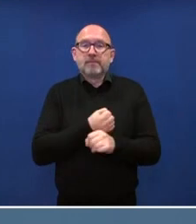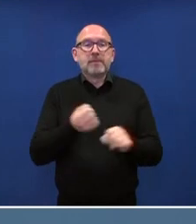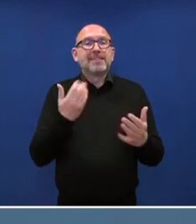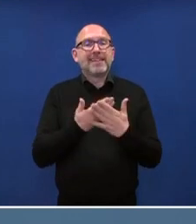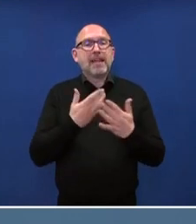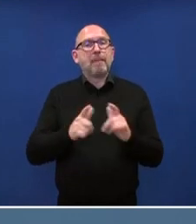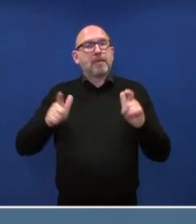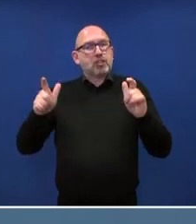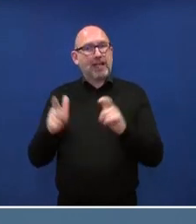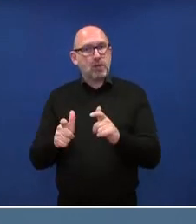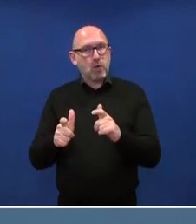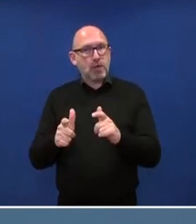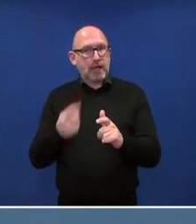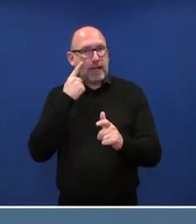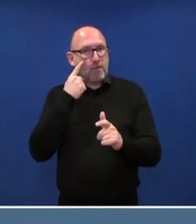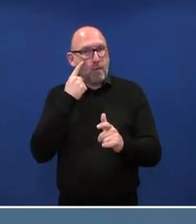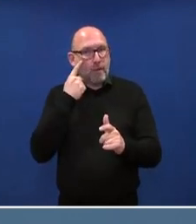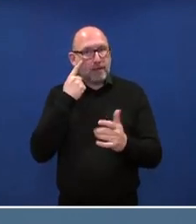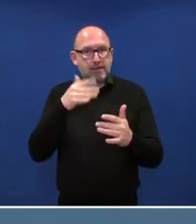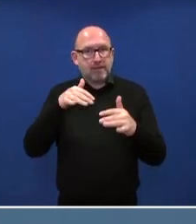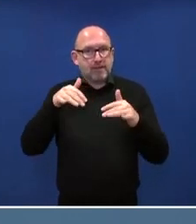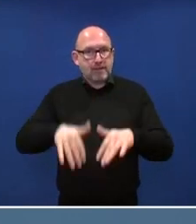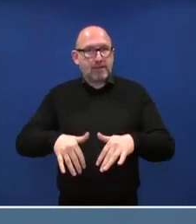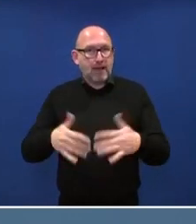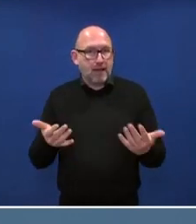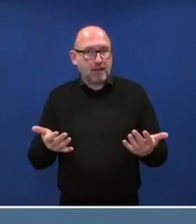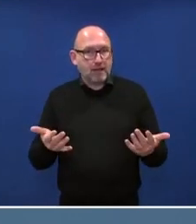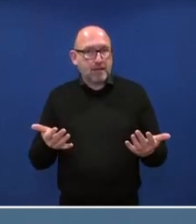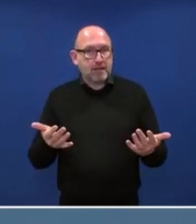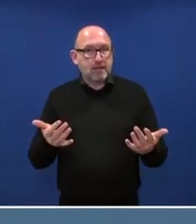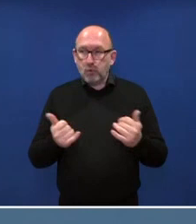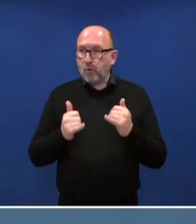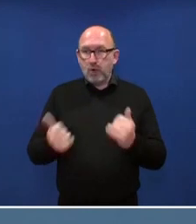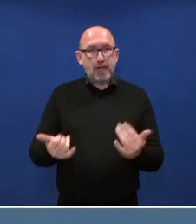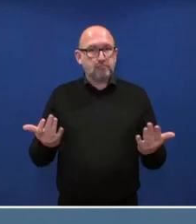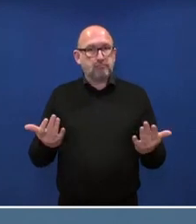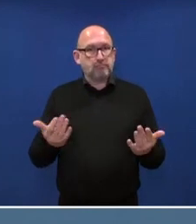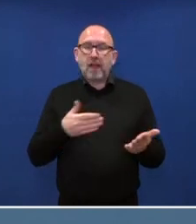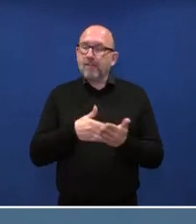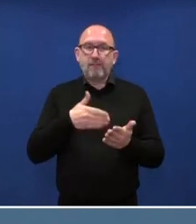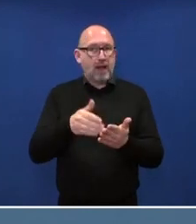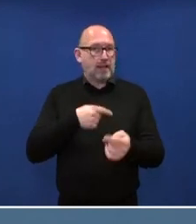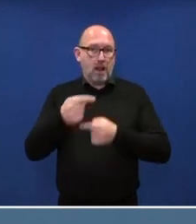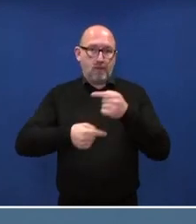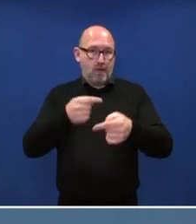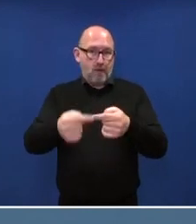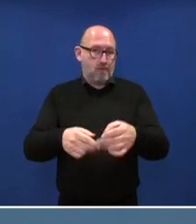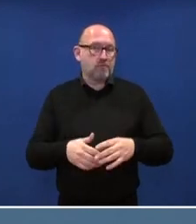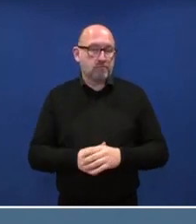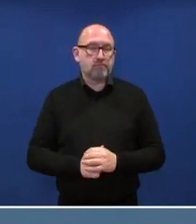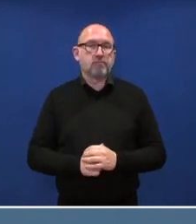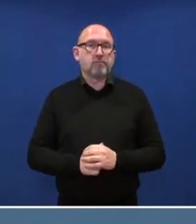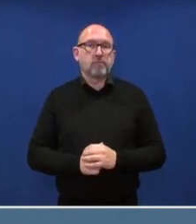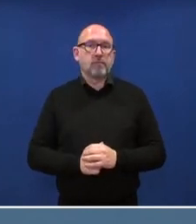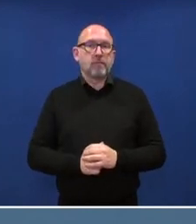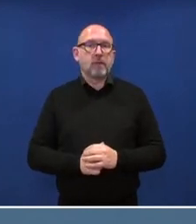unter denen wir momentan leben, wird es ja noch eine Weile geben. Und